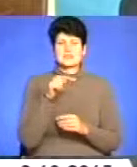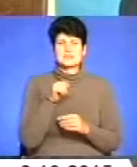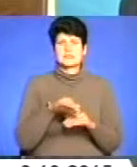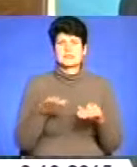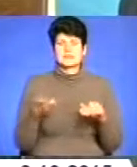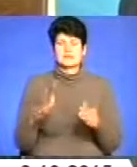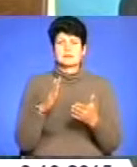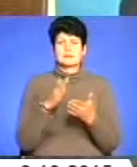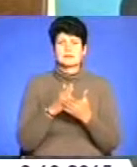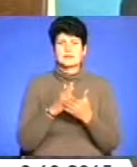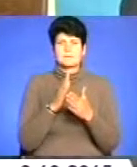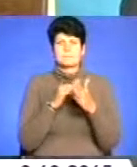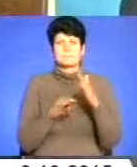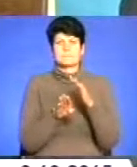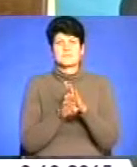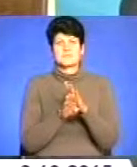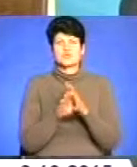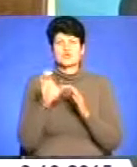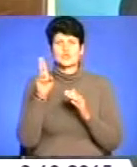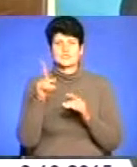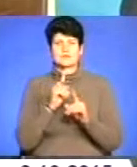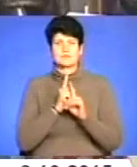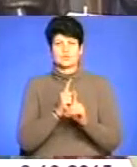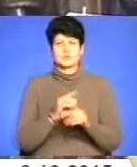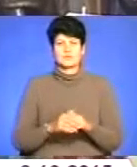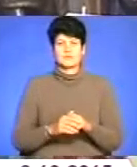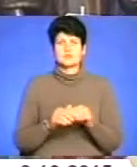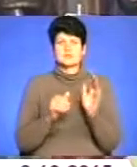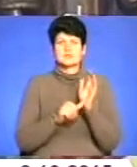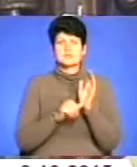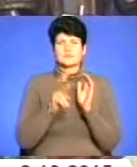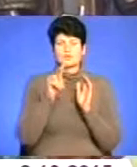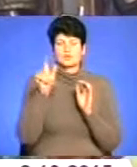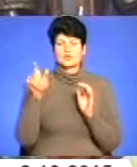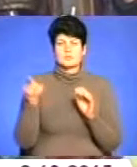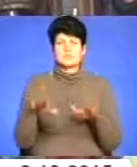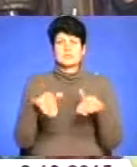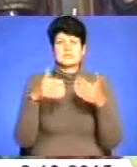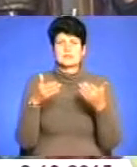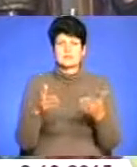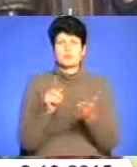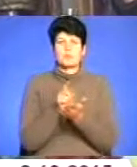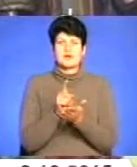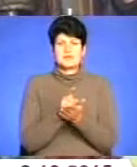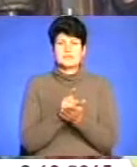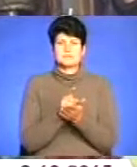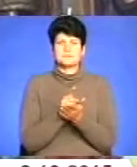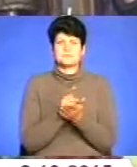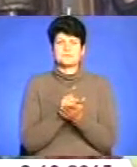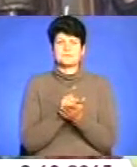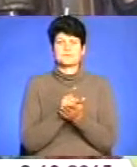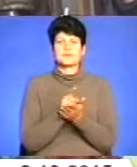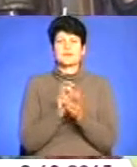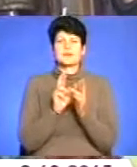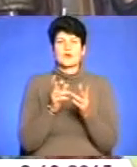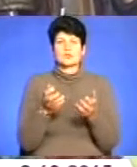знаходяться під соціальним супроводом. 62 особам призначено пенсії як